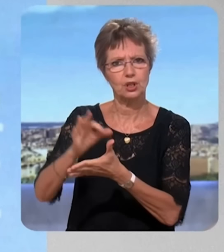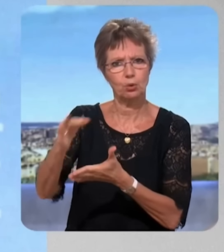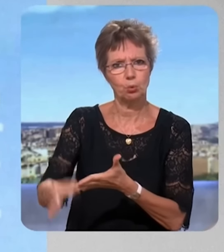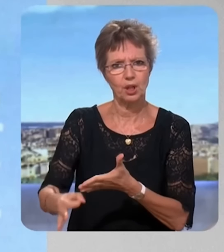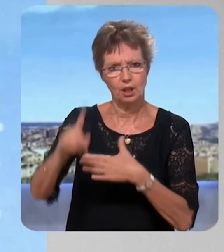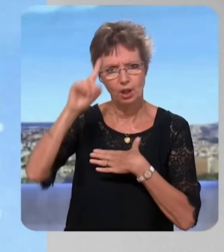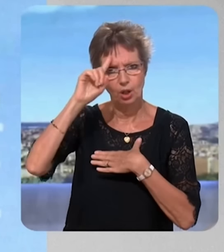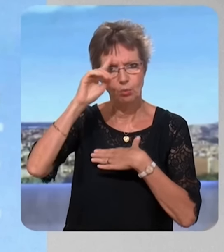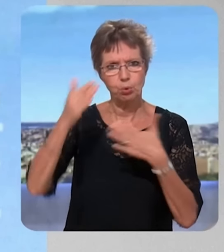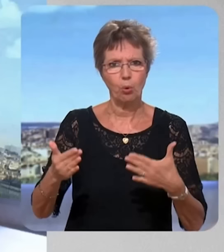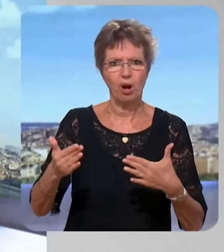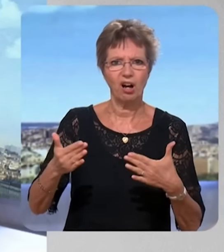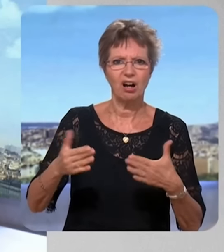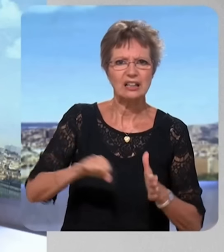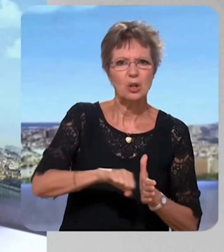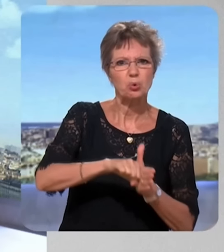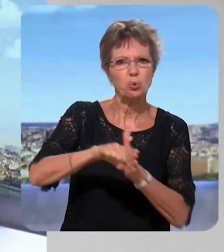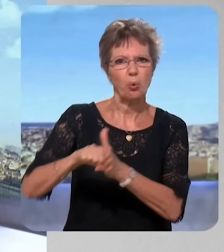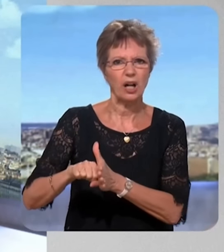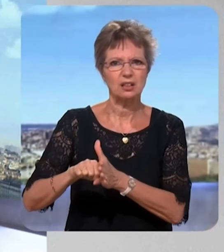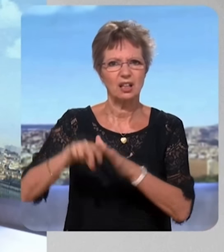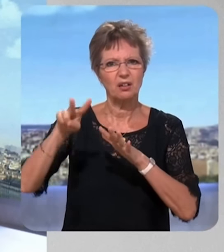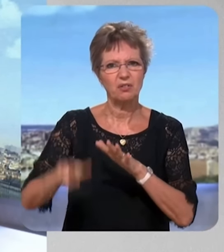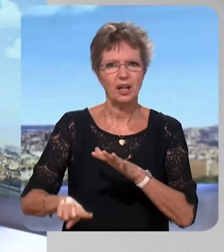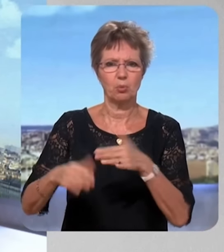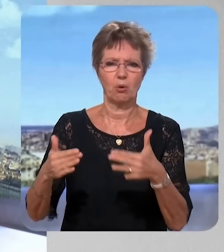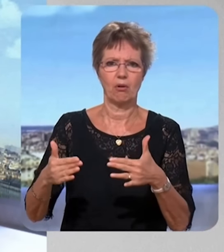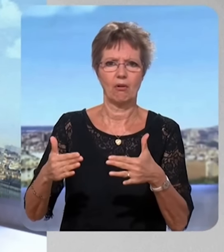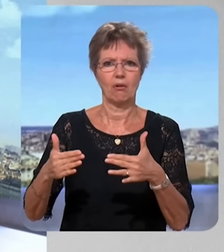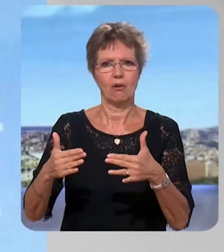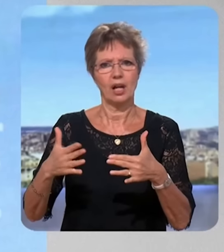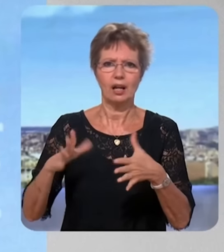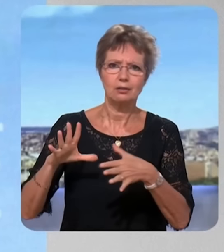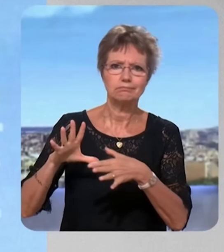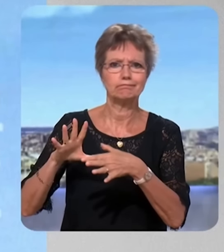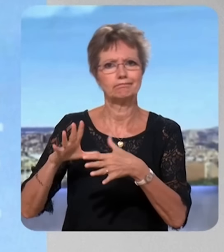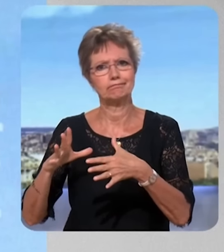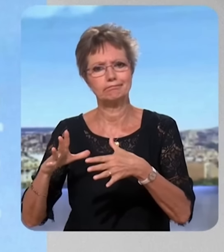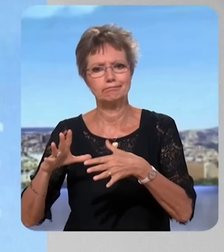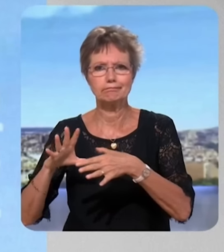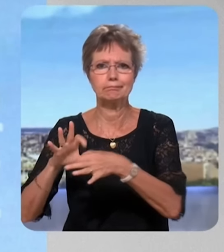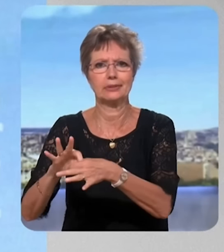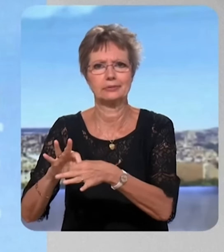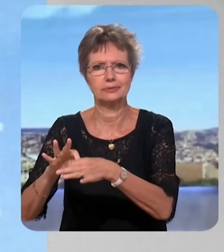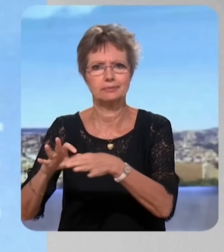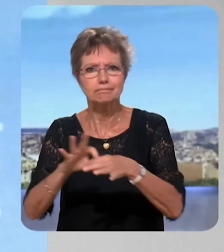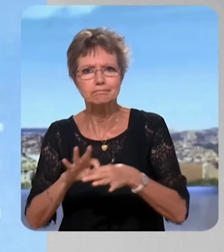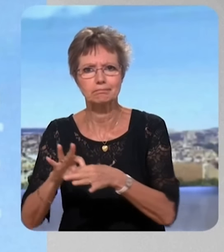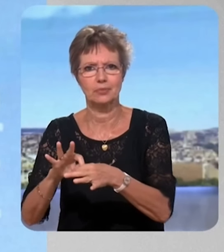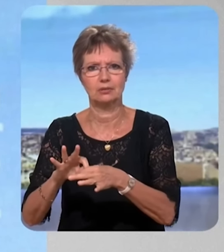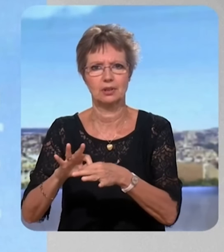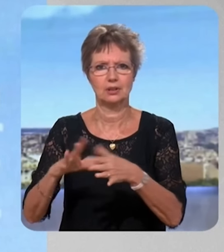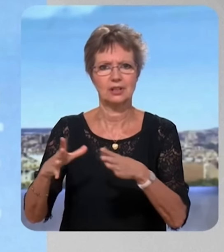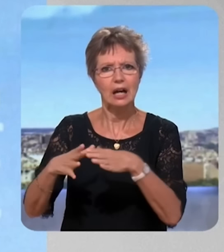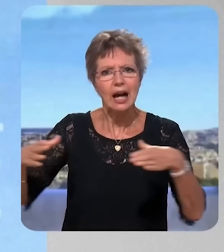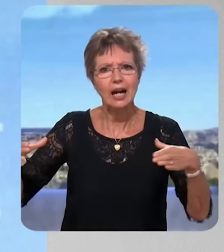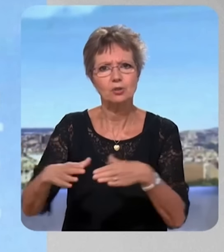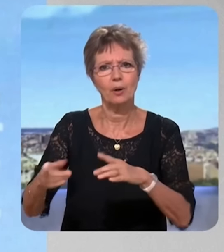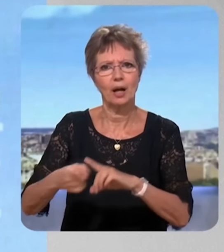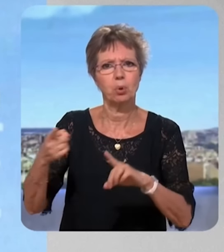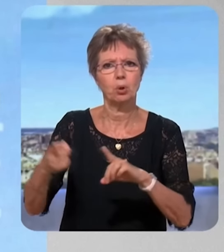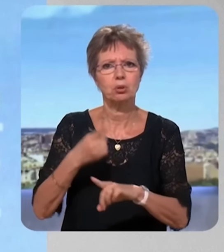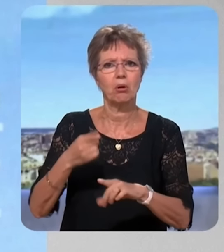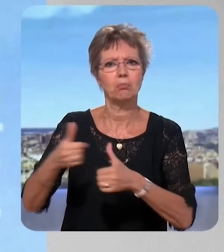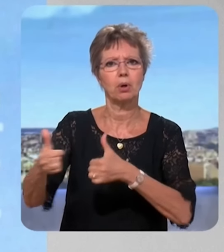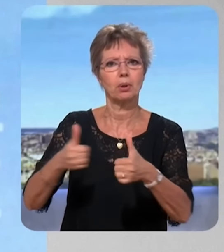courant à droite qui a un certain nombre de convergences avec ce bloc national et une fois de plus ce qui nous rassemble est plus important que ce qui nous sépare au regard en